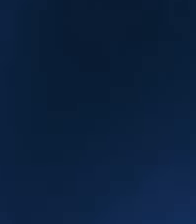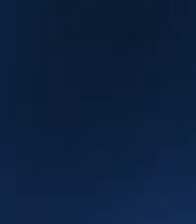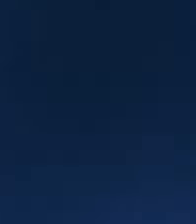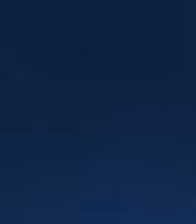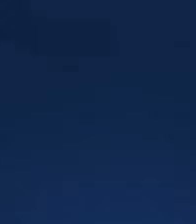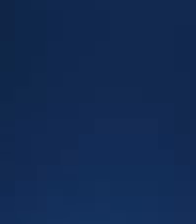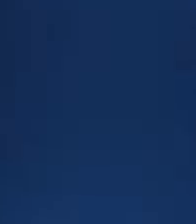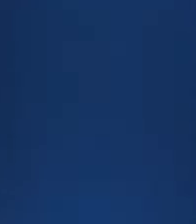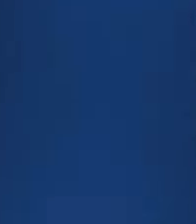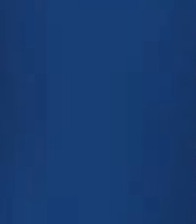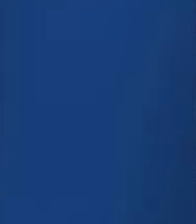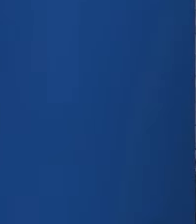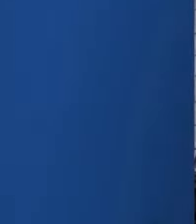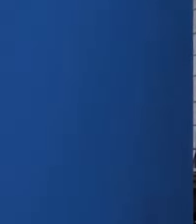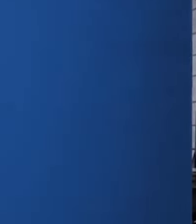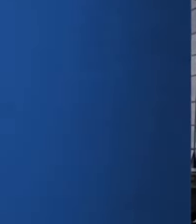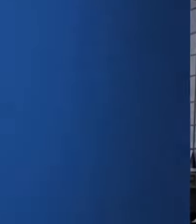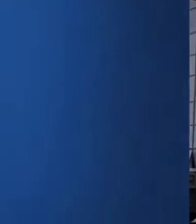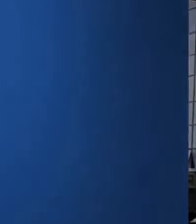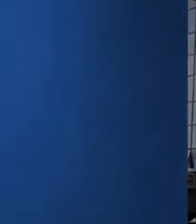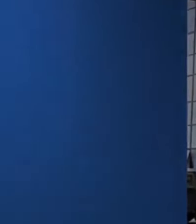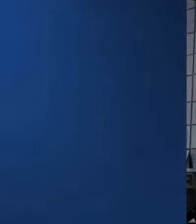me rasën e përshinë